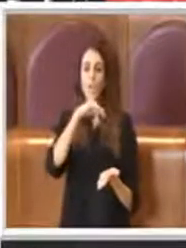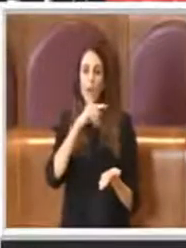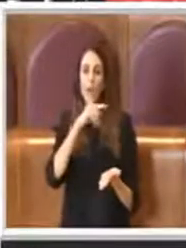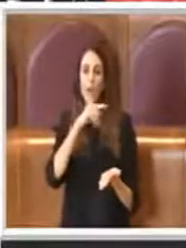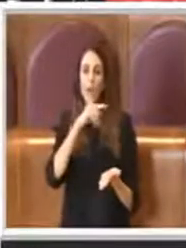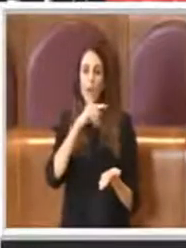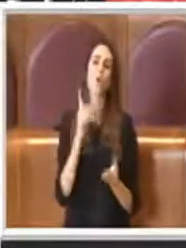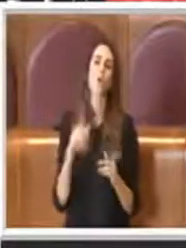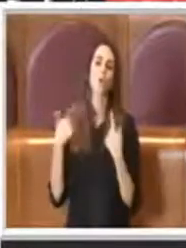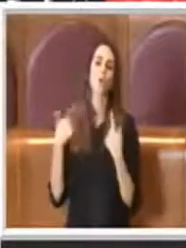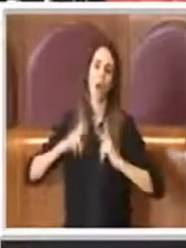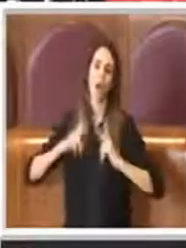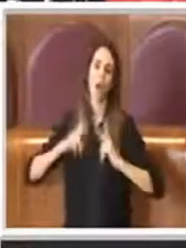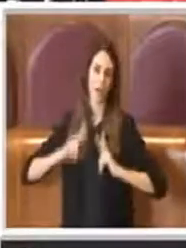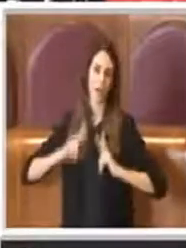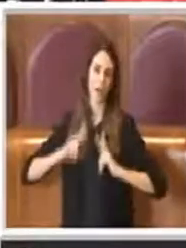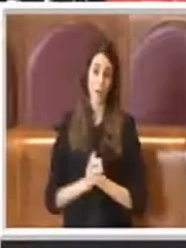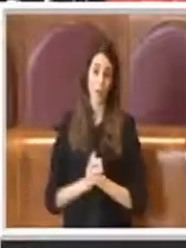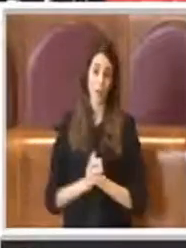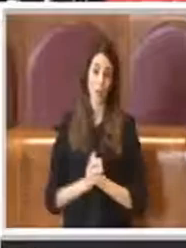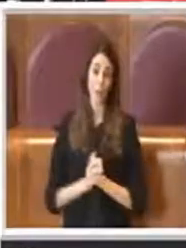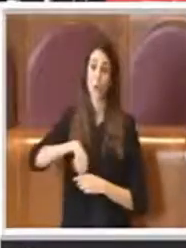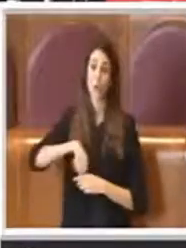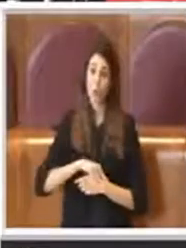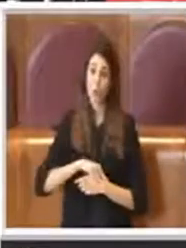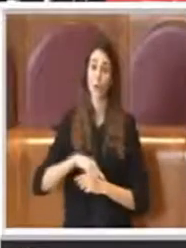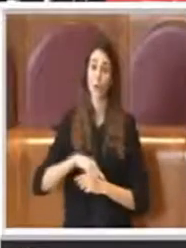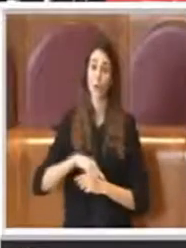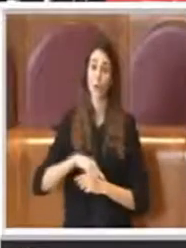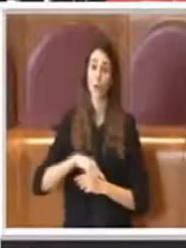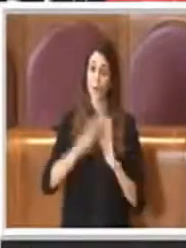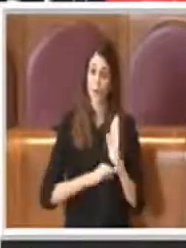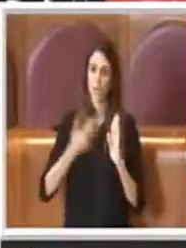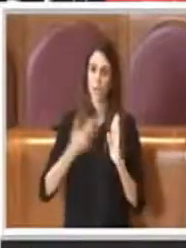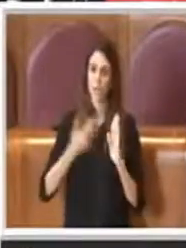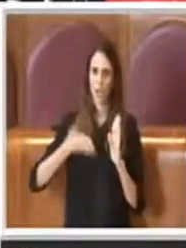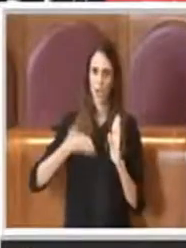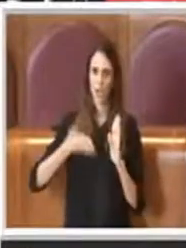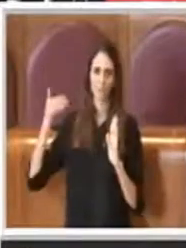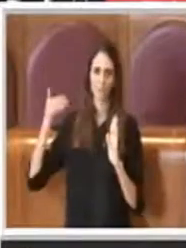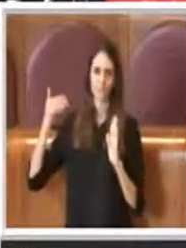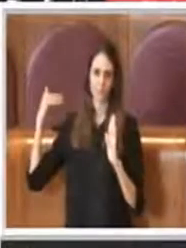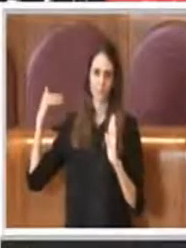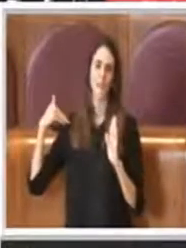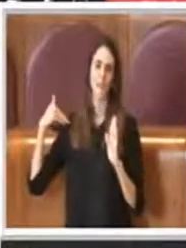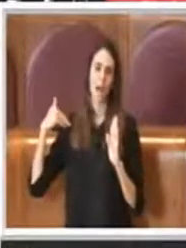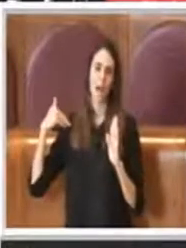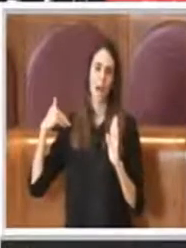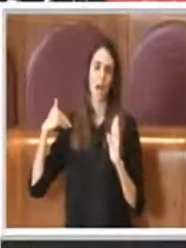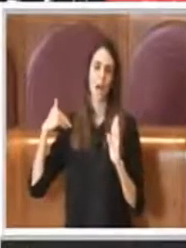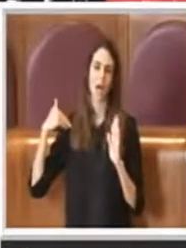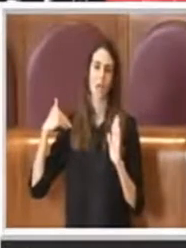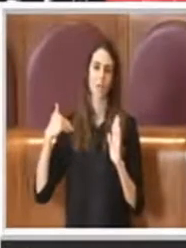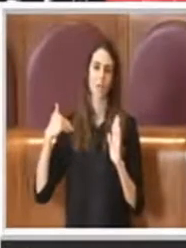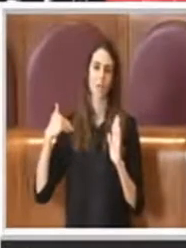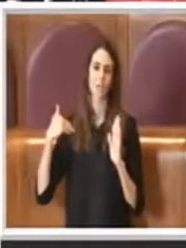protocollato all'epoca e che stavamo addirittura ad arrivo,